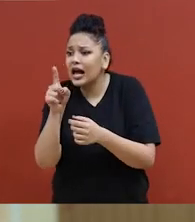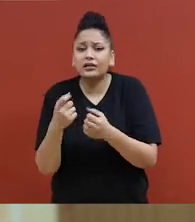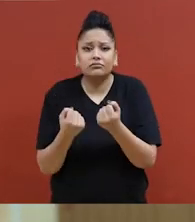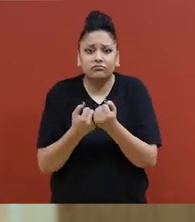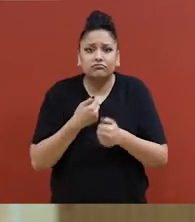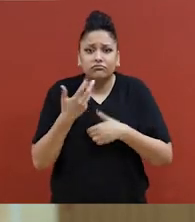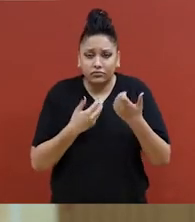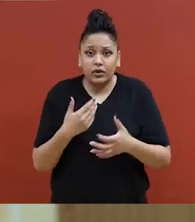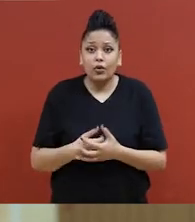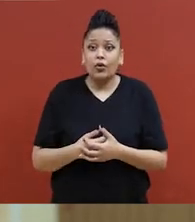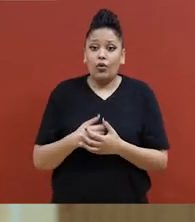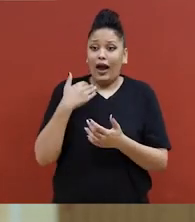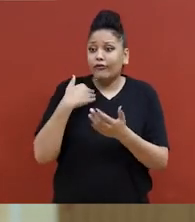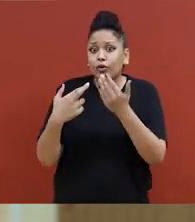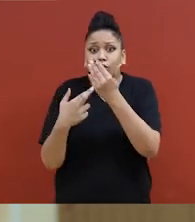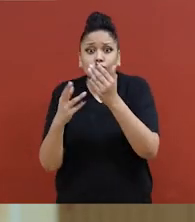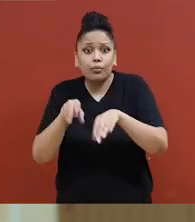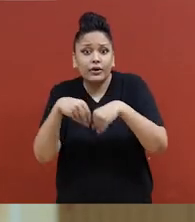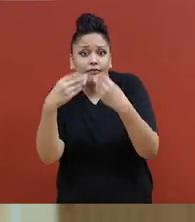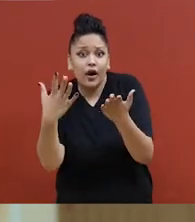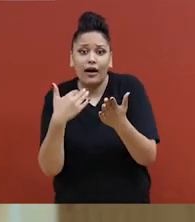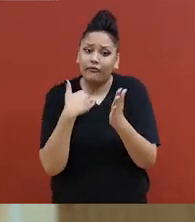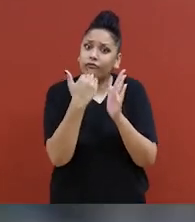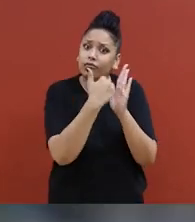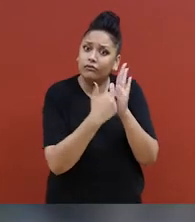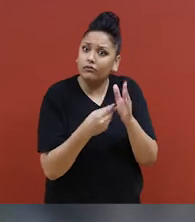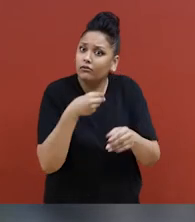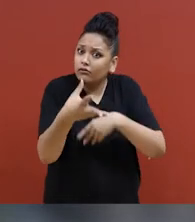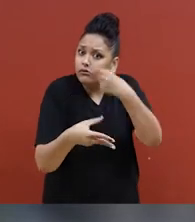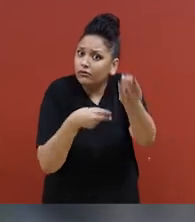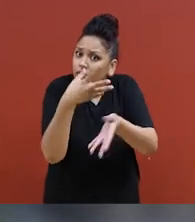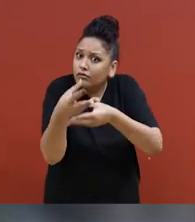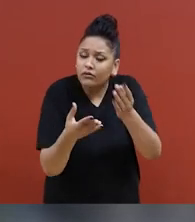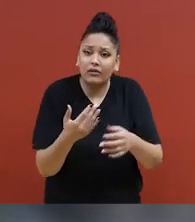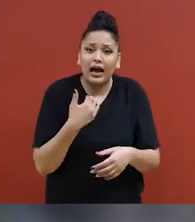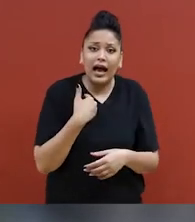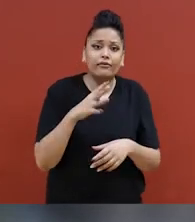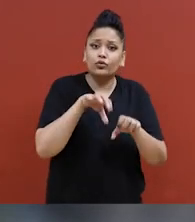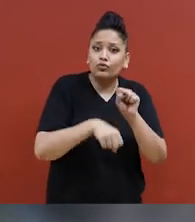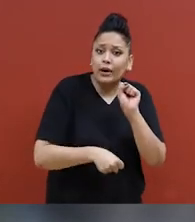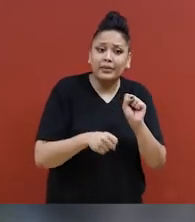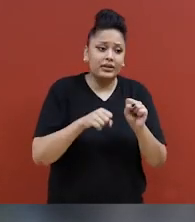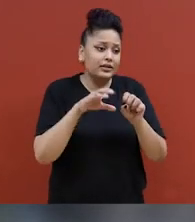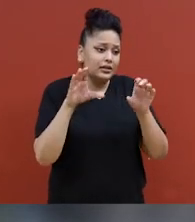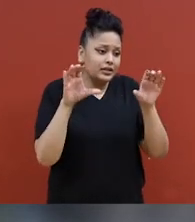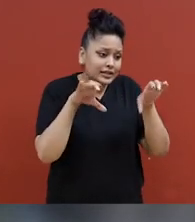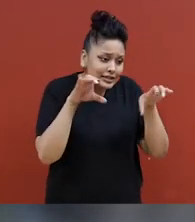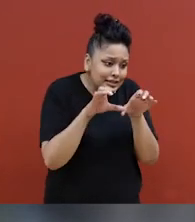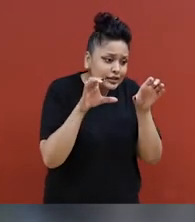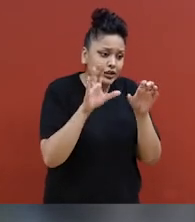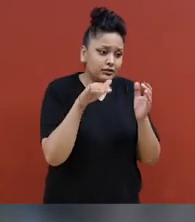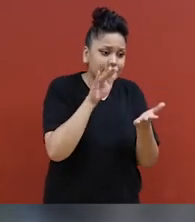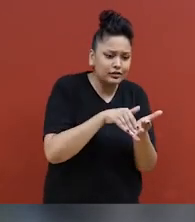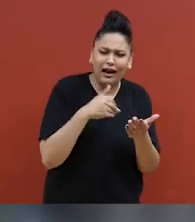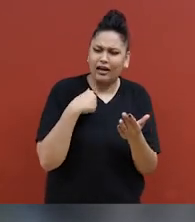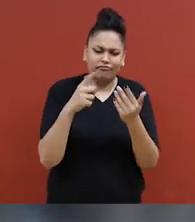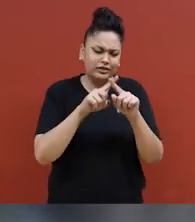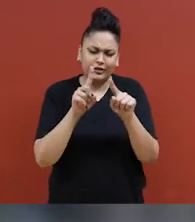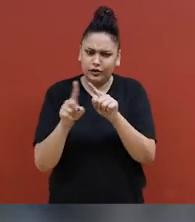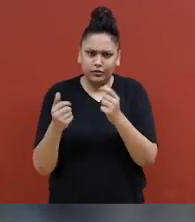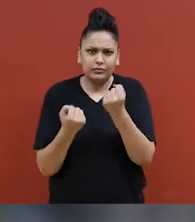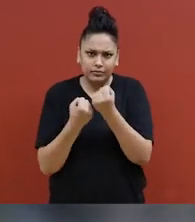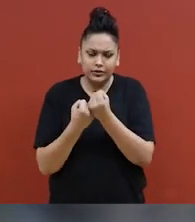c'est là où toutes les ressources disponibles, cette liste de centres de soins et de centres d'aide aux victimes de viol, centres de crise du viol.